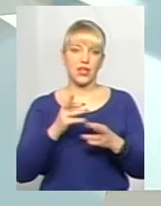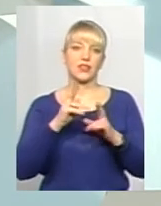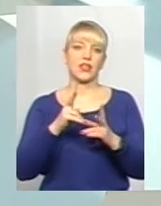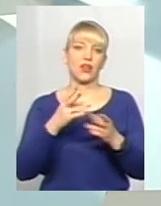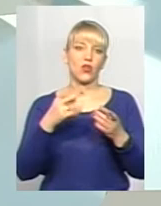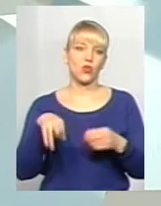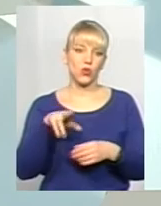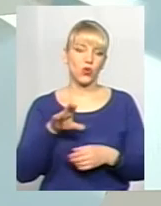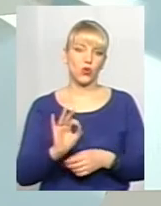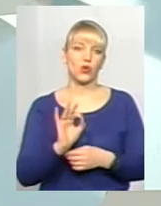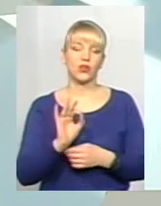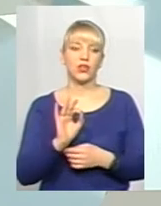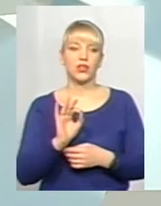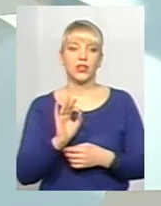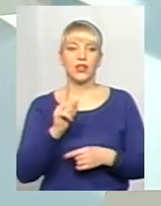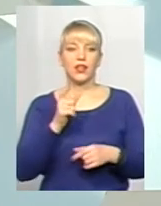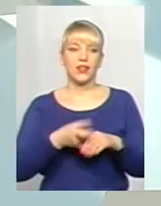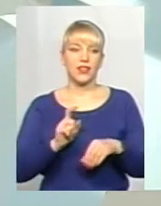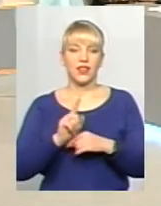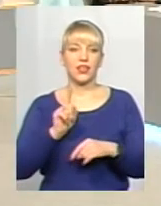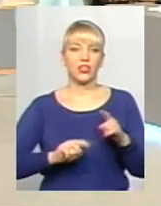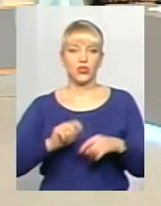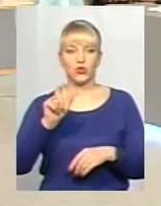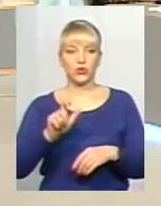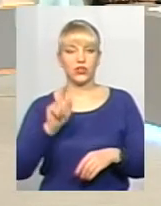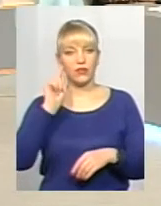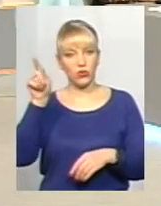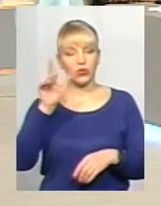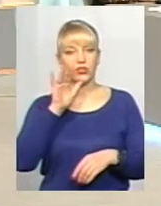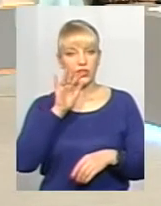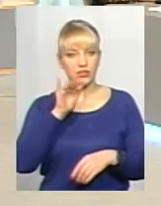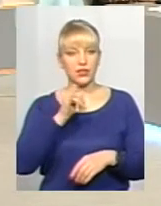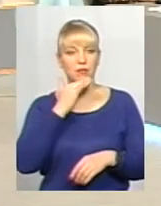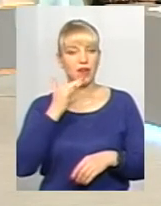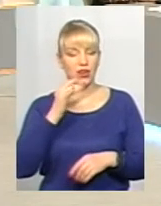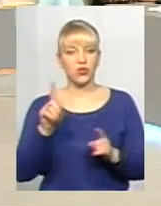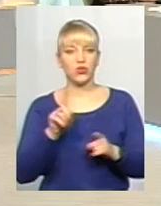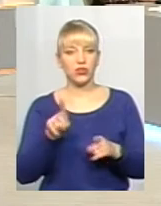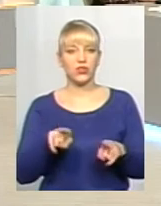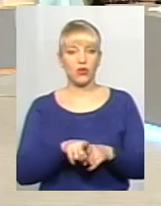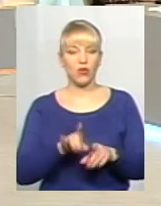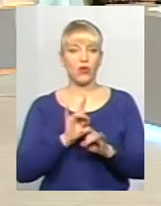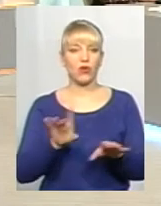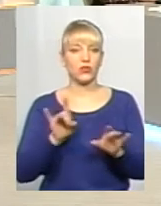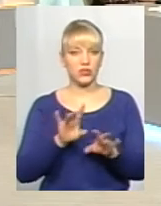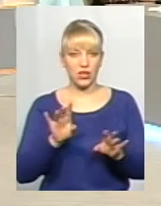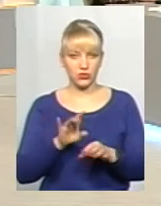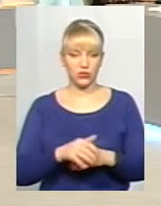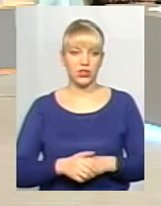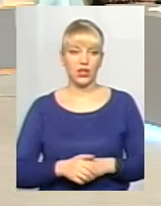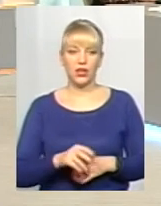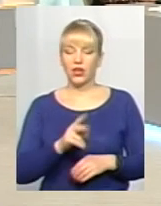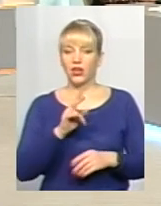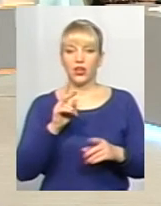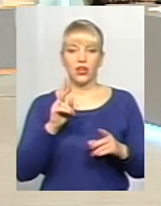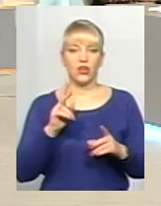до найріднішої, людини в той час. І багато дечого такого розказують, якого, навірно,